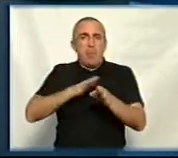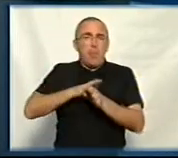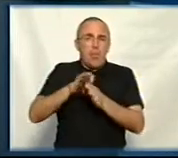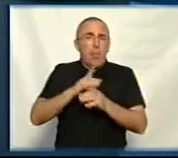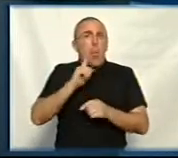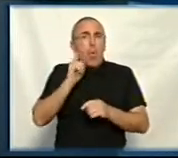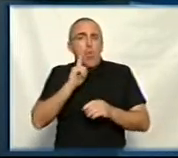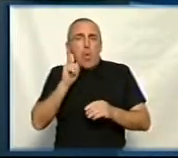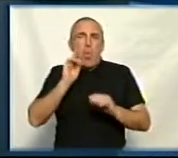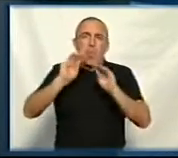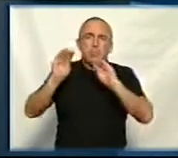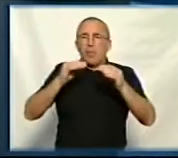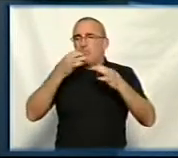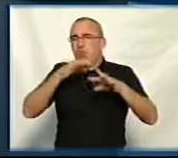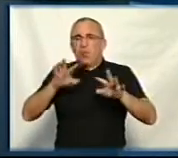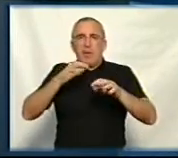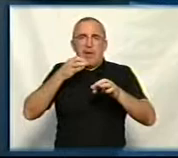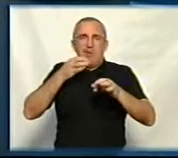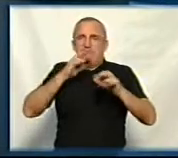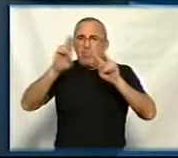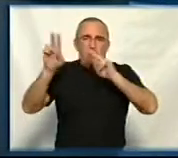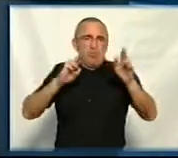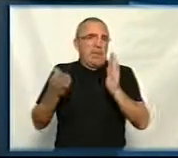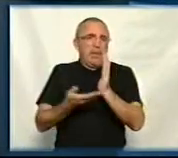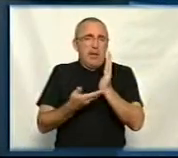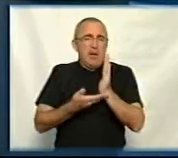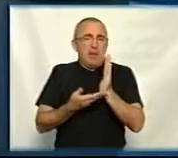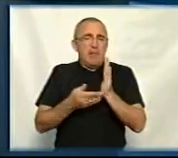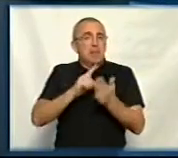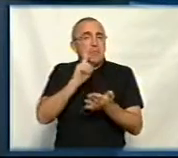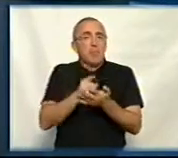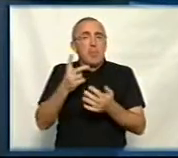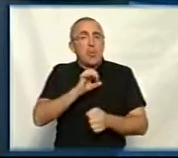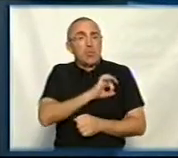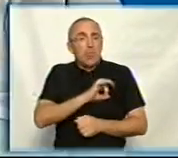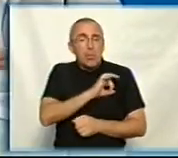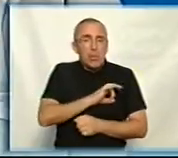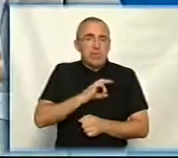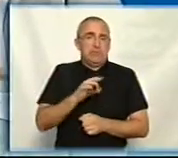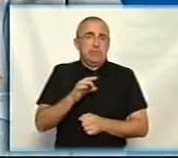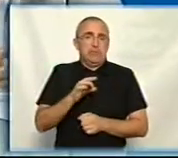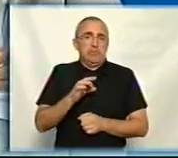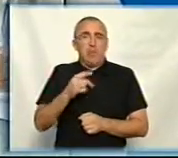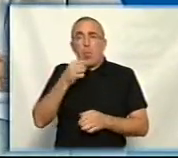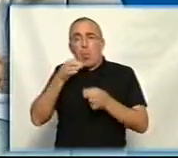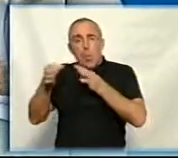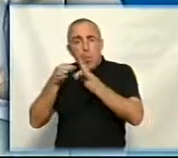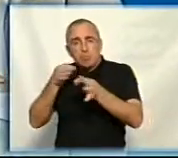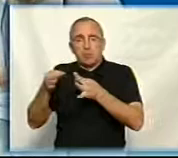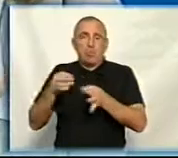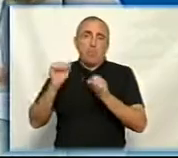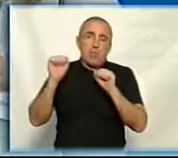омолоджувальну чи будь-яку обрізку дерев. Чи це проблема? Я думаю, тут треба буде з юристами просто консультуватись.